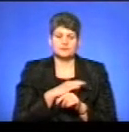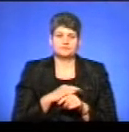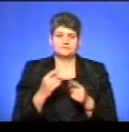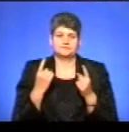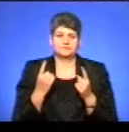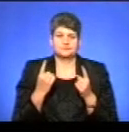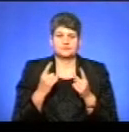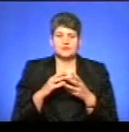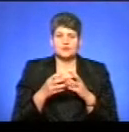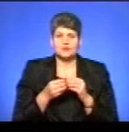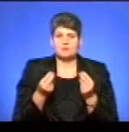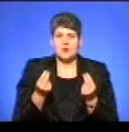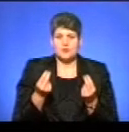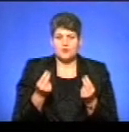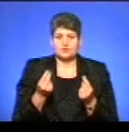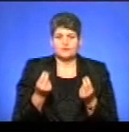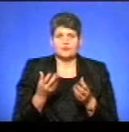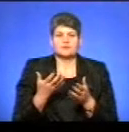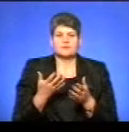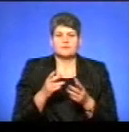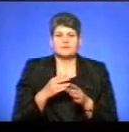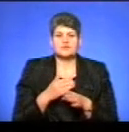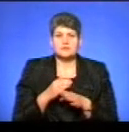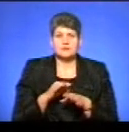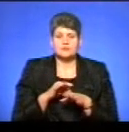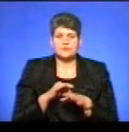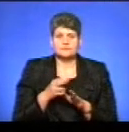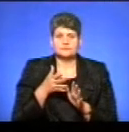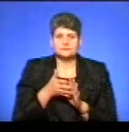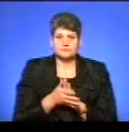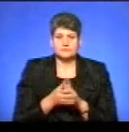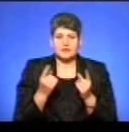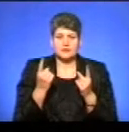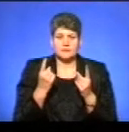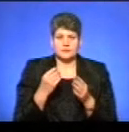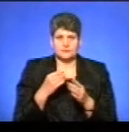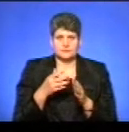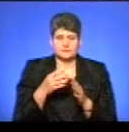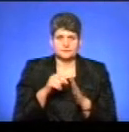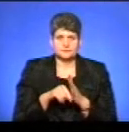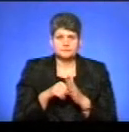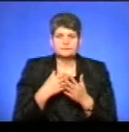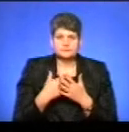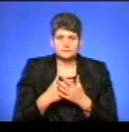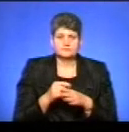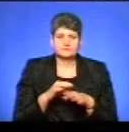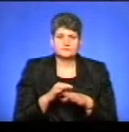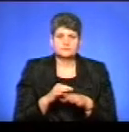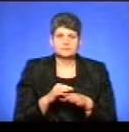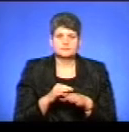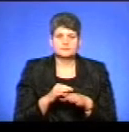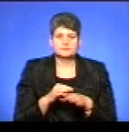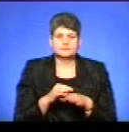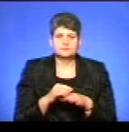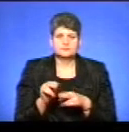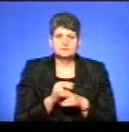сума грошових коштів в частині проведення видатків капітального характеру. Наприклад, проведені капітальні